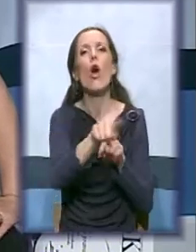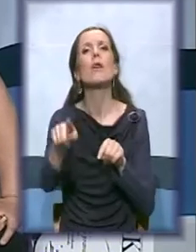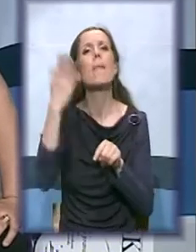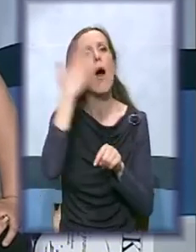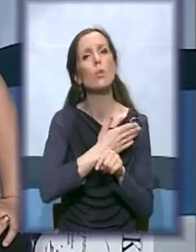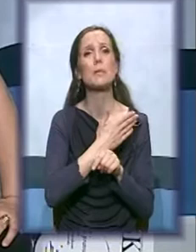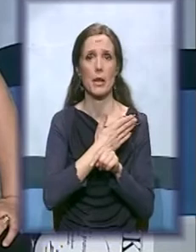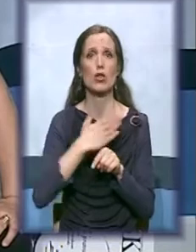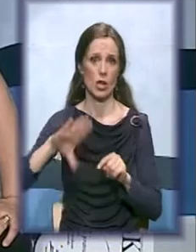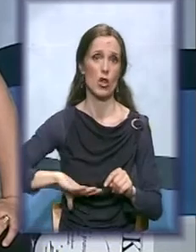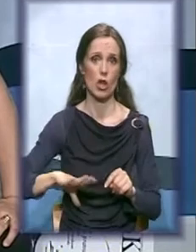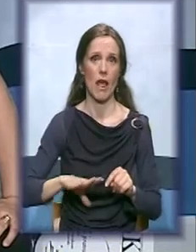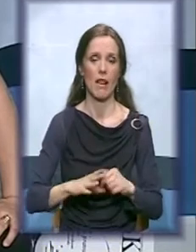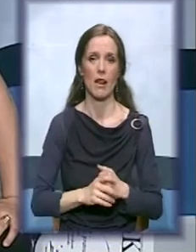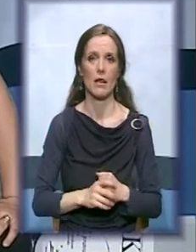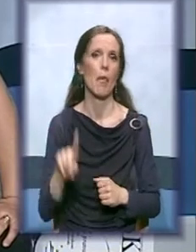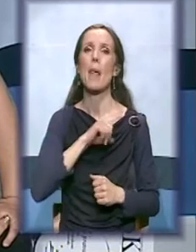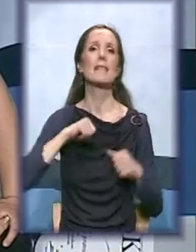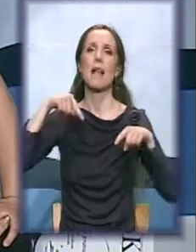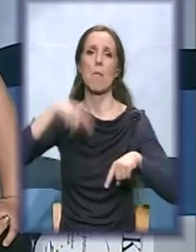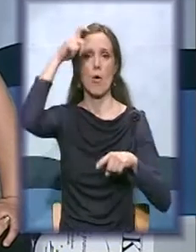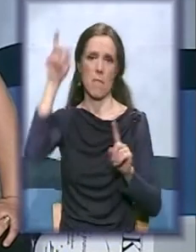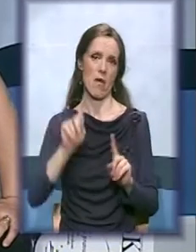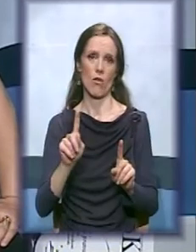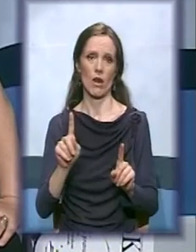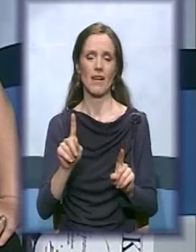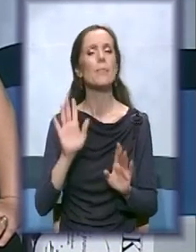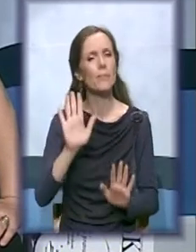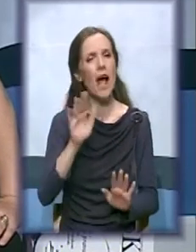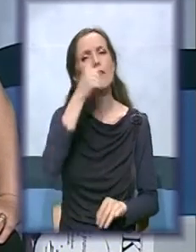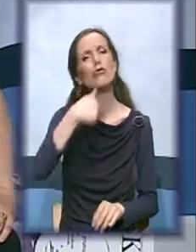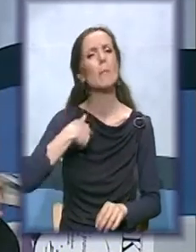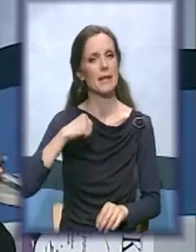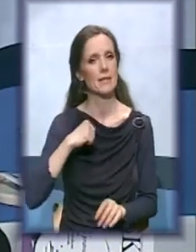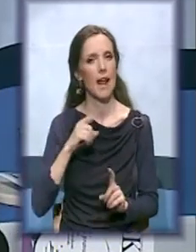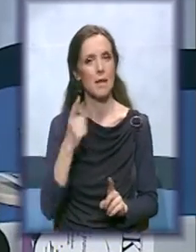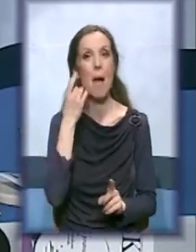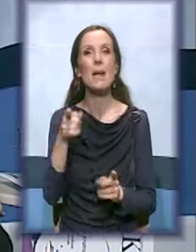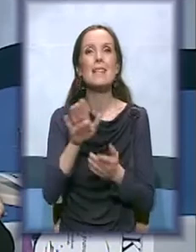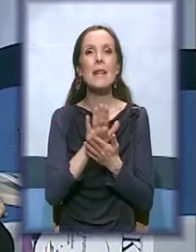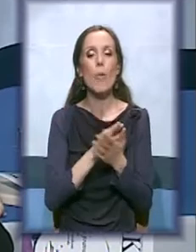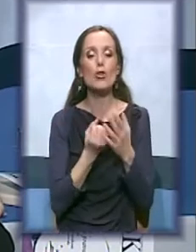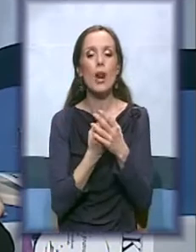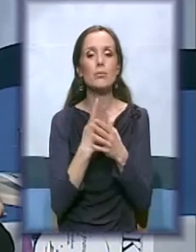Beograda, ali ono što mene zanima, to je kada ste počeli da razvijate mrežu.